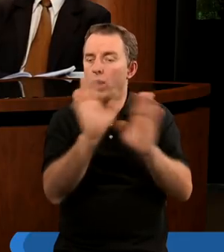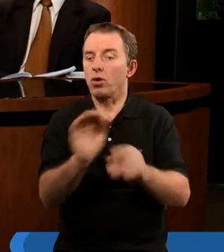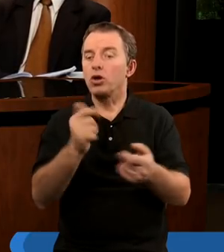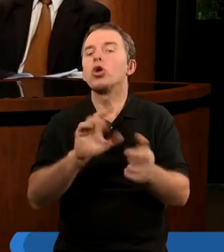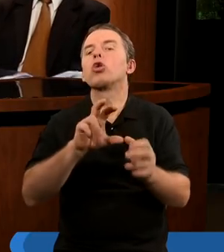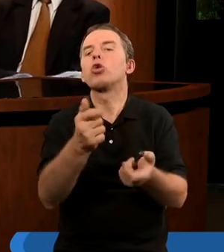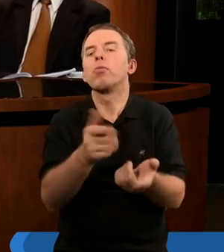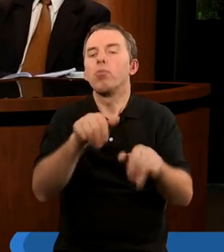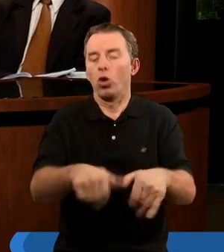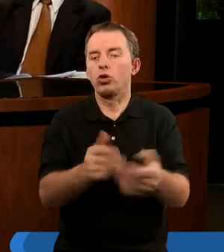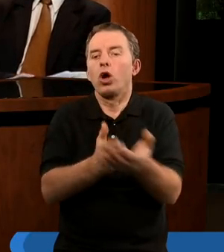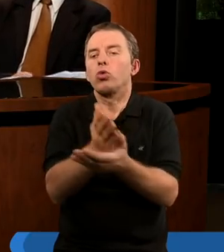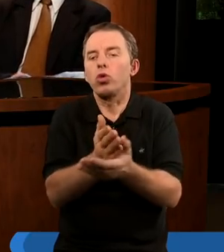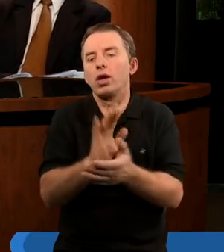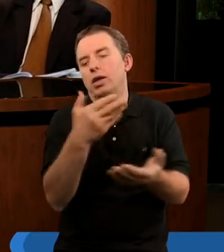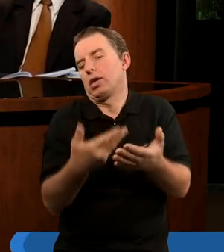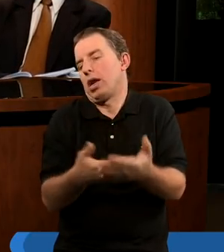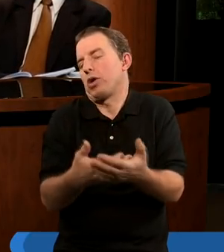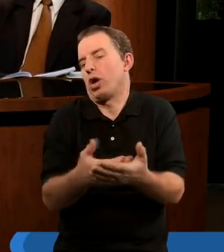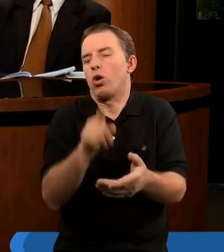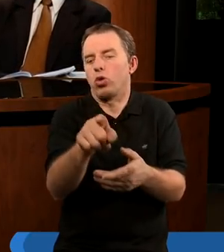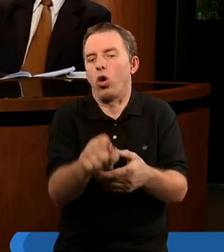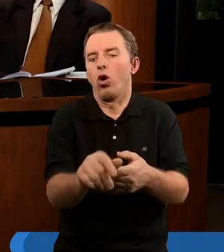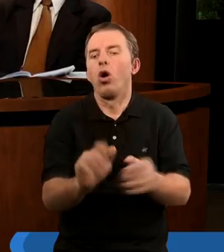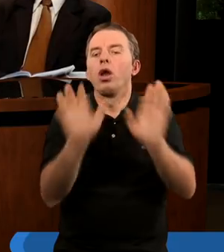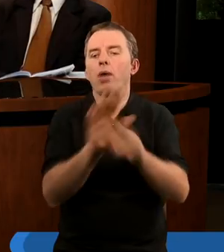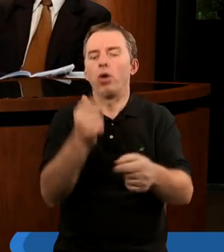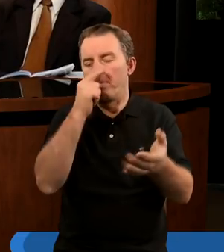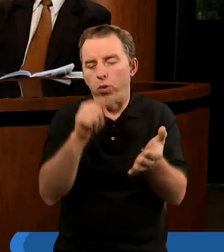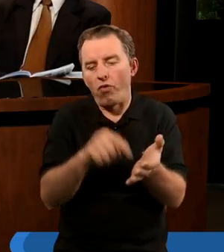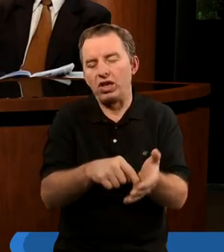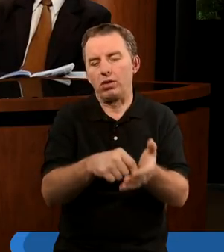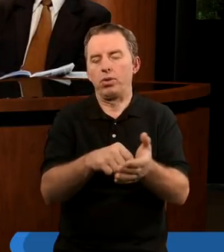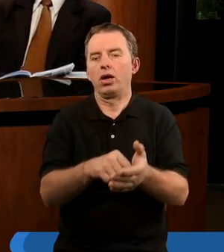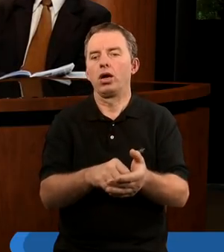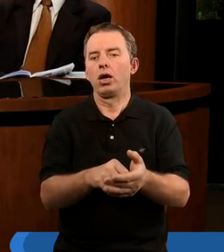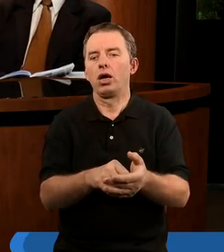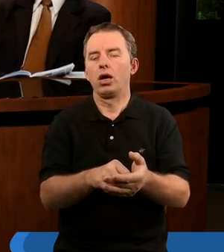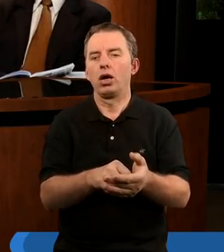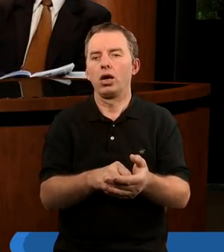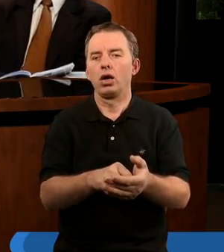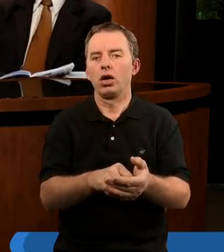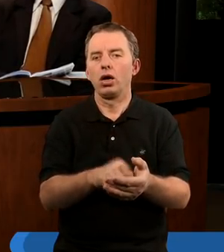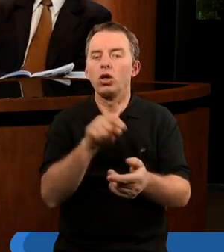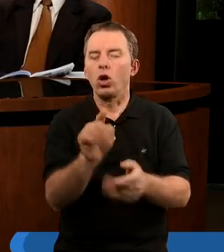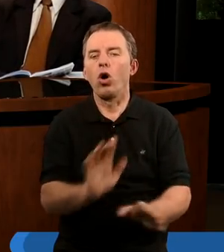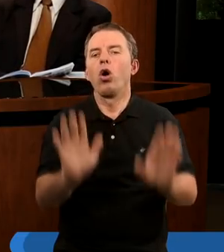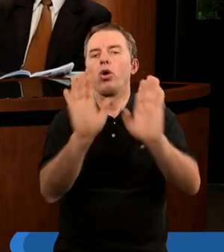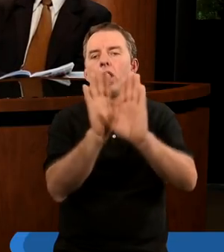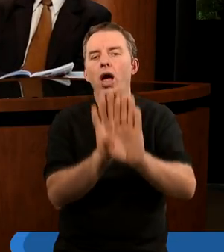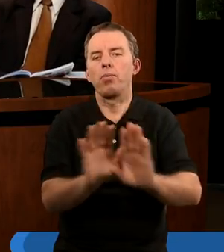jest i z jakich powodów powinniśmy to